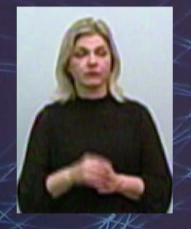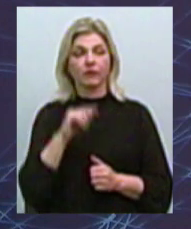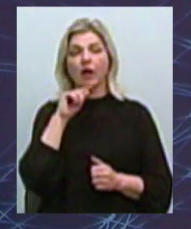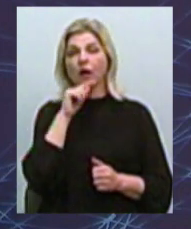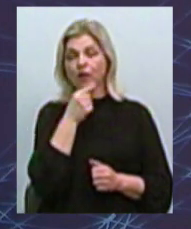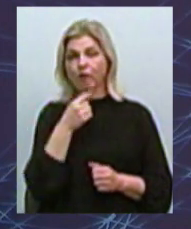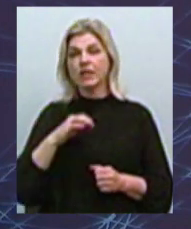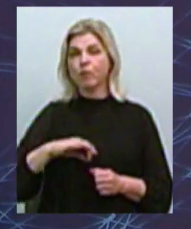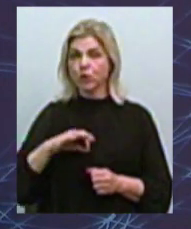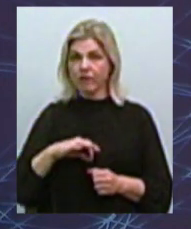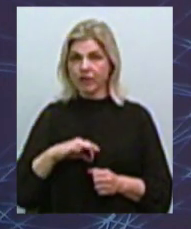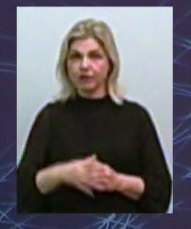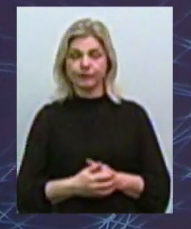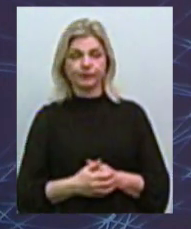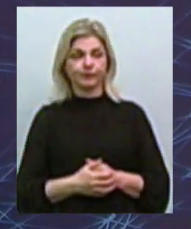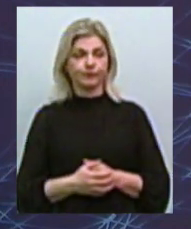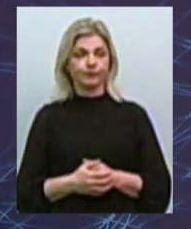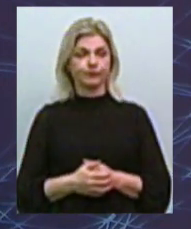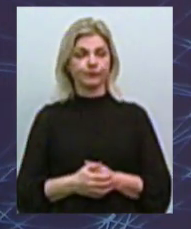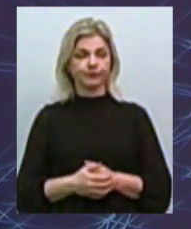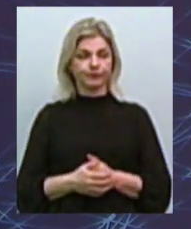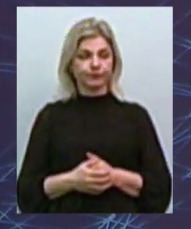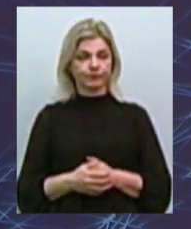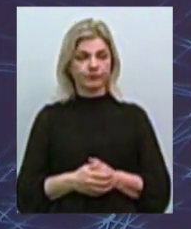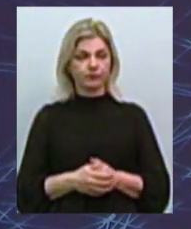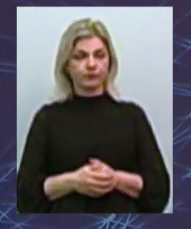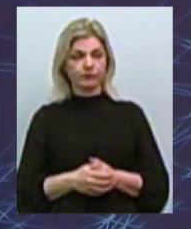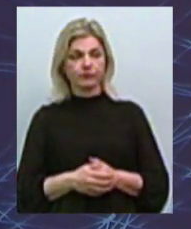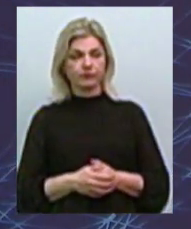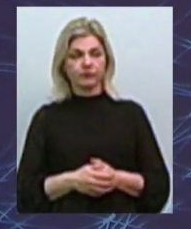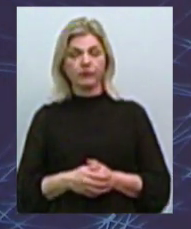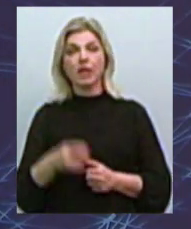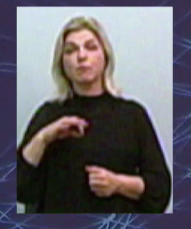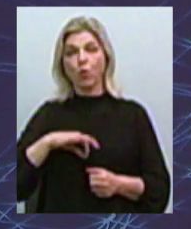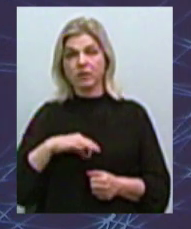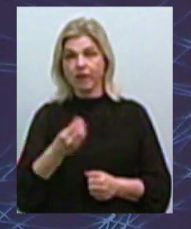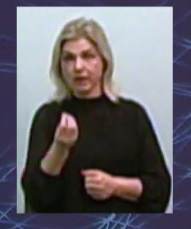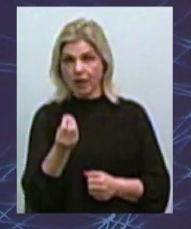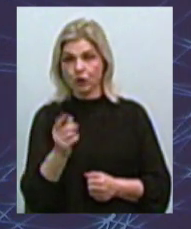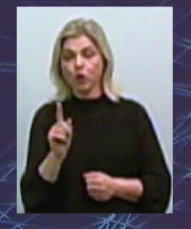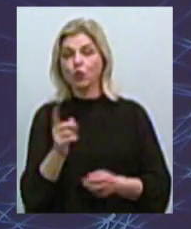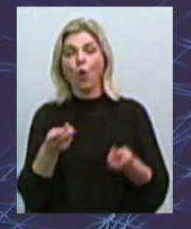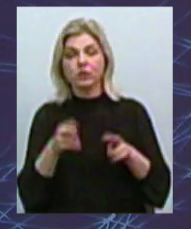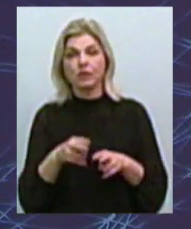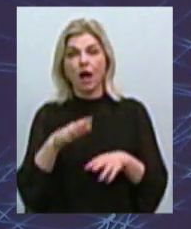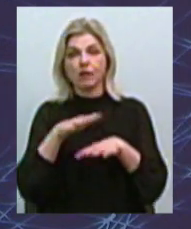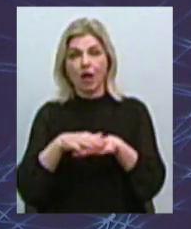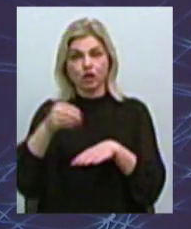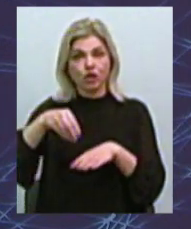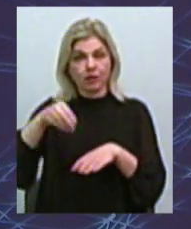використовувати услуги і використовувати деньги, які остануться на счетах, для